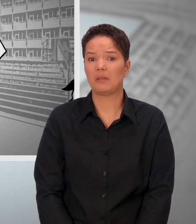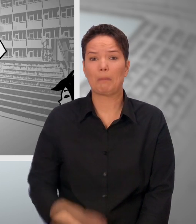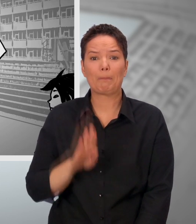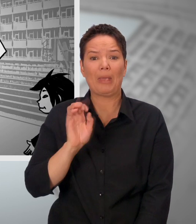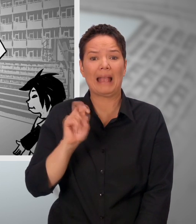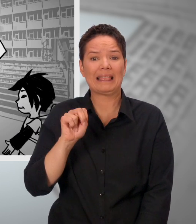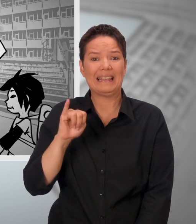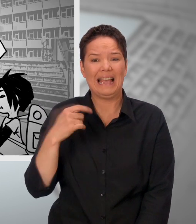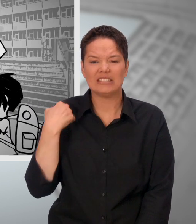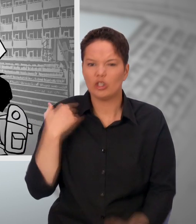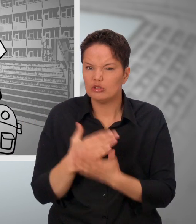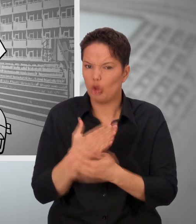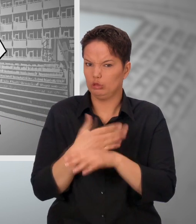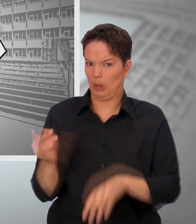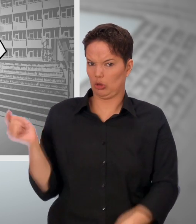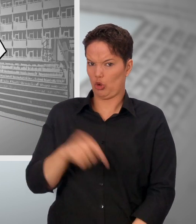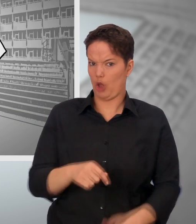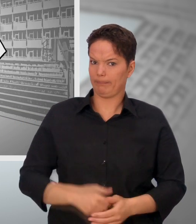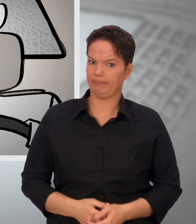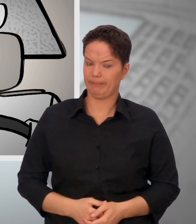Benni war gestern auch schon zu spät.